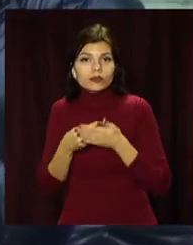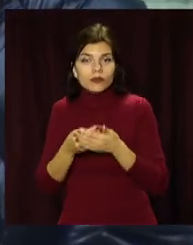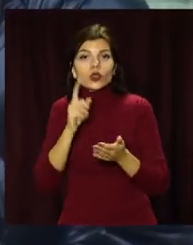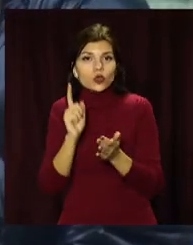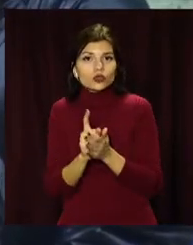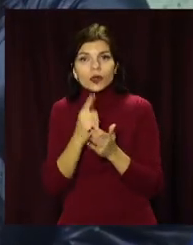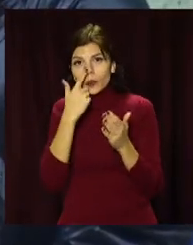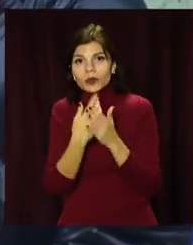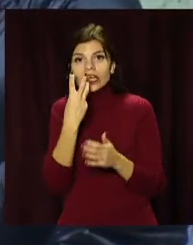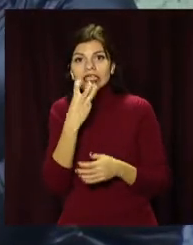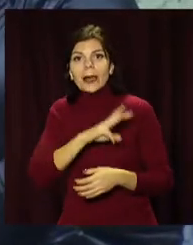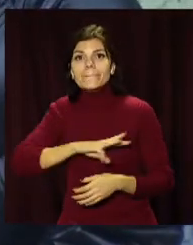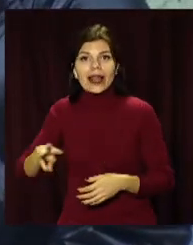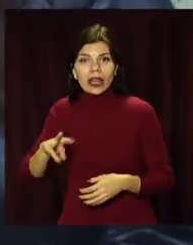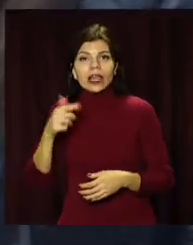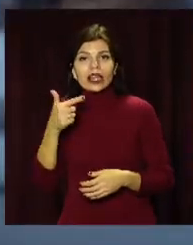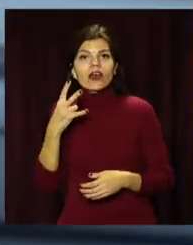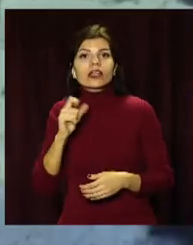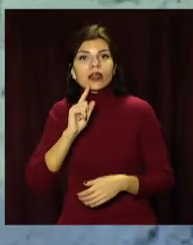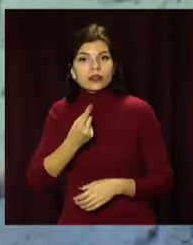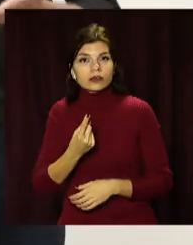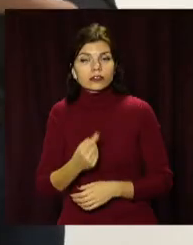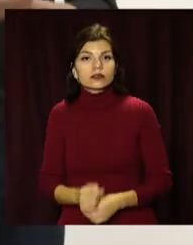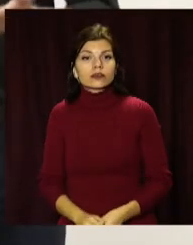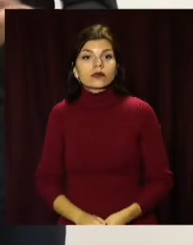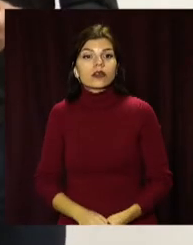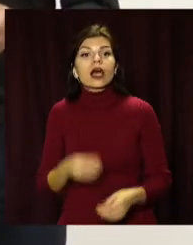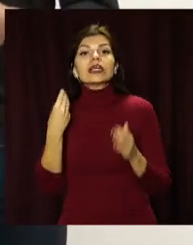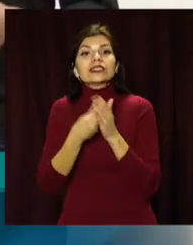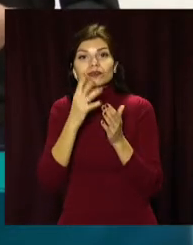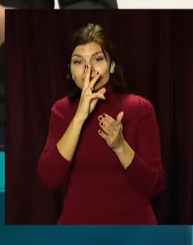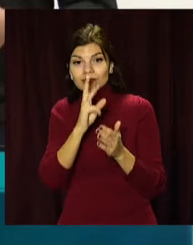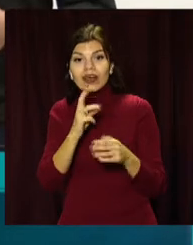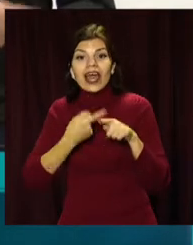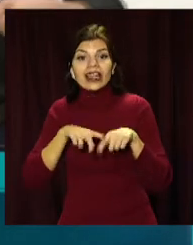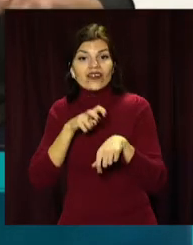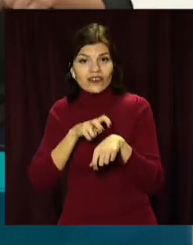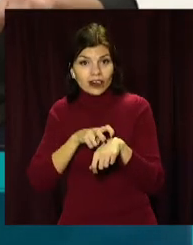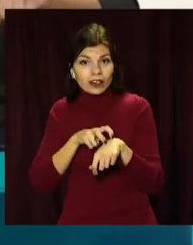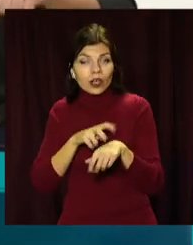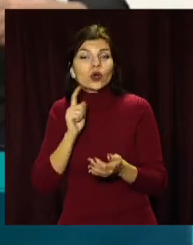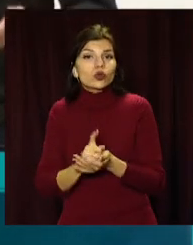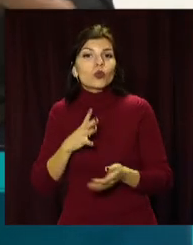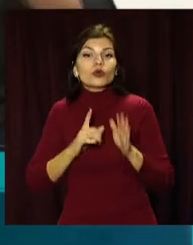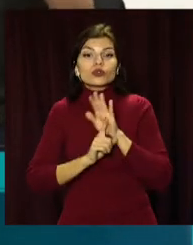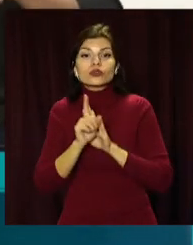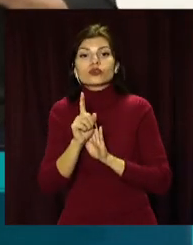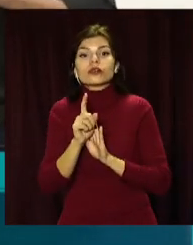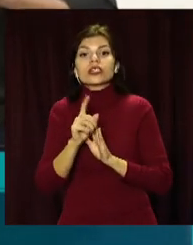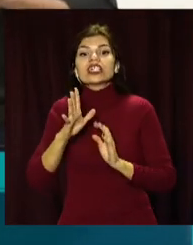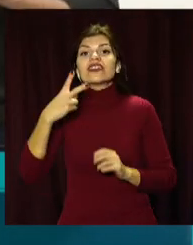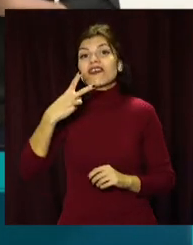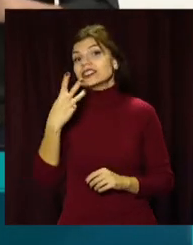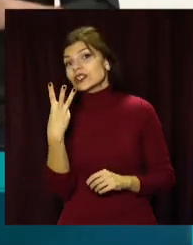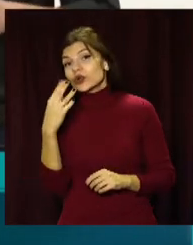складати майже 300 мільярдів гривень на рік. Заробітна плата в цього лікаря повинна починатися з 23